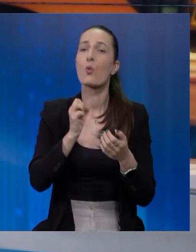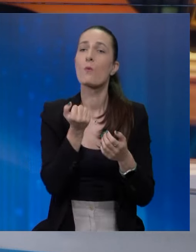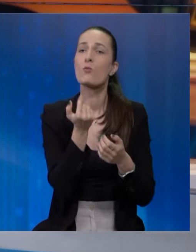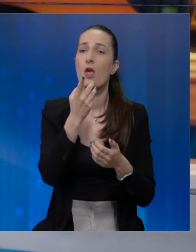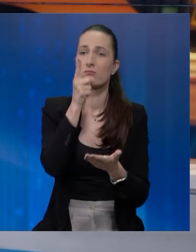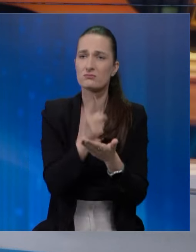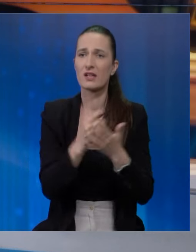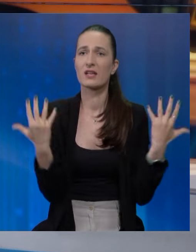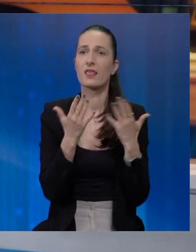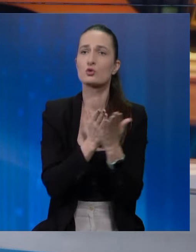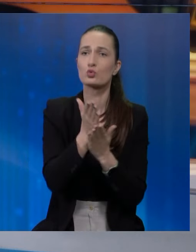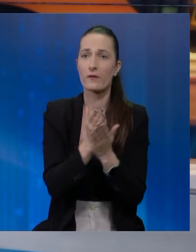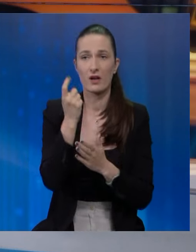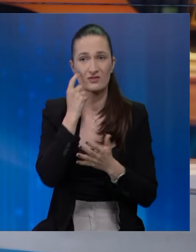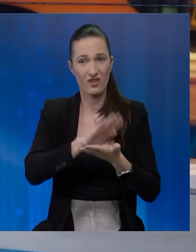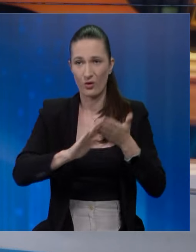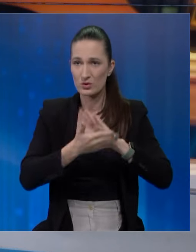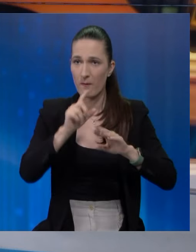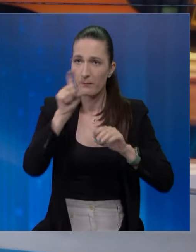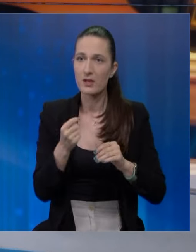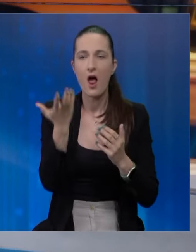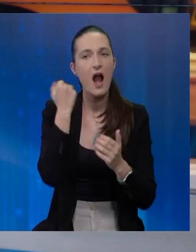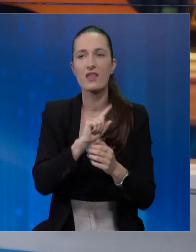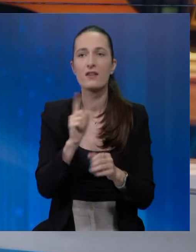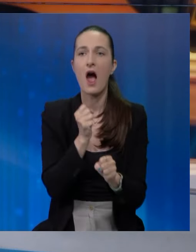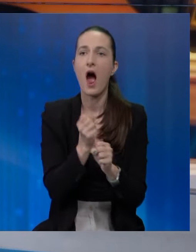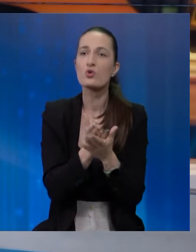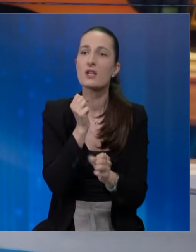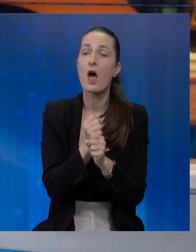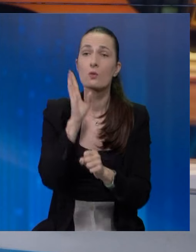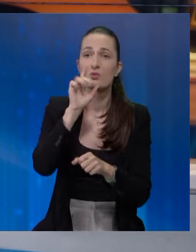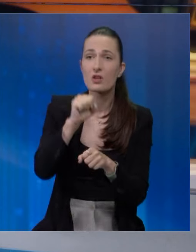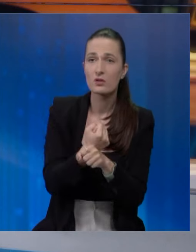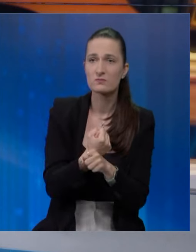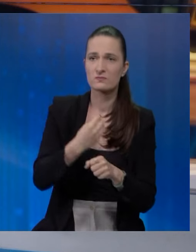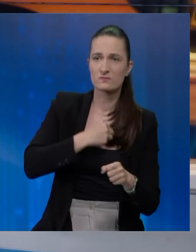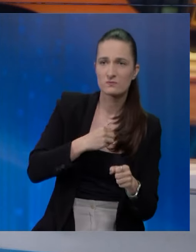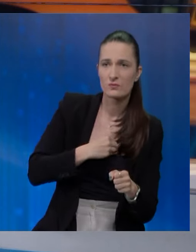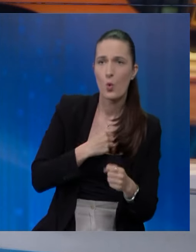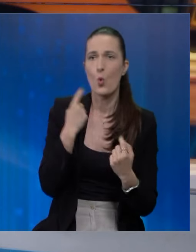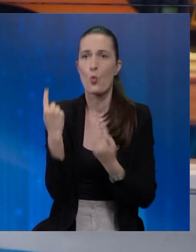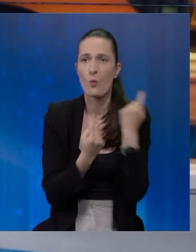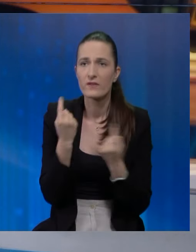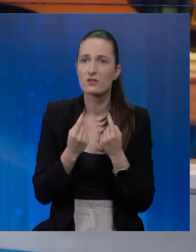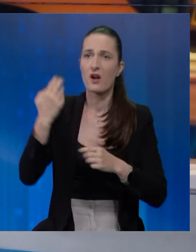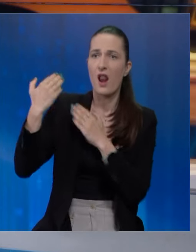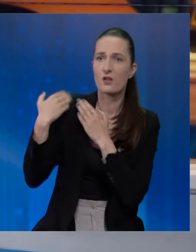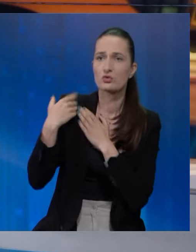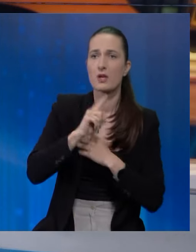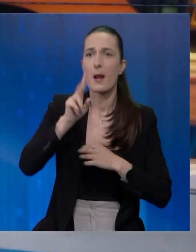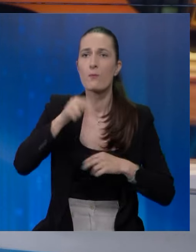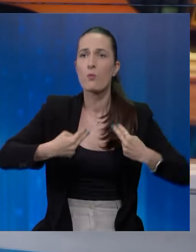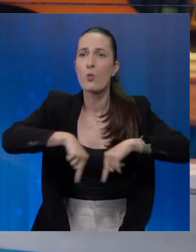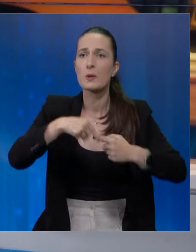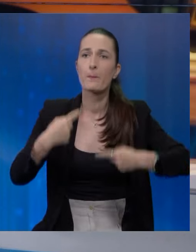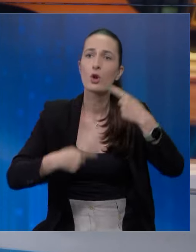Na izgled jednostavno pitanje, ali nije kada se radi u Bosni i Hercegovini. Sujete, uvjetovanja i nadležnosti ne mogu pomiriti